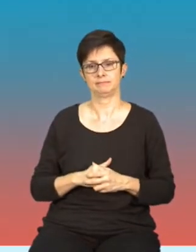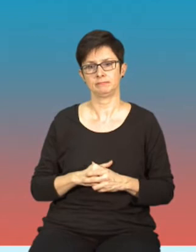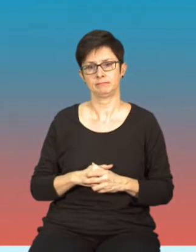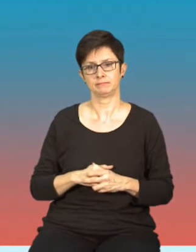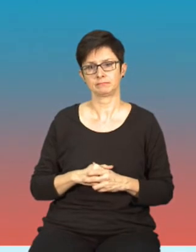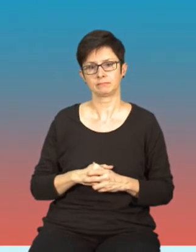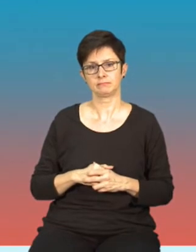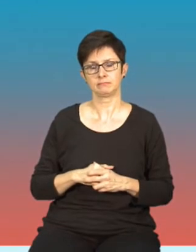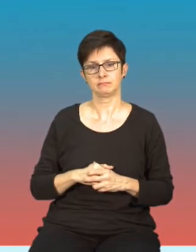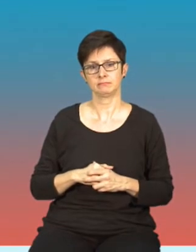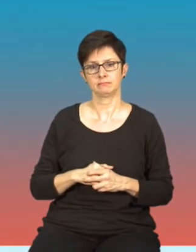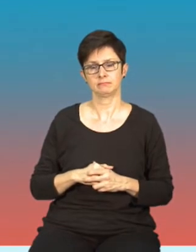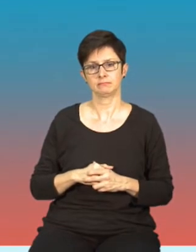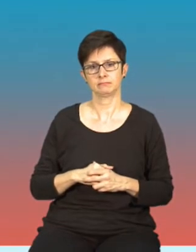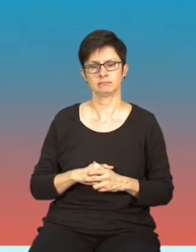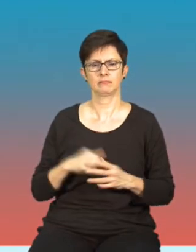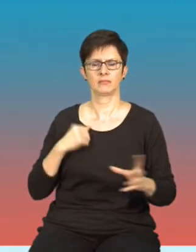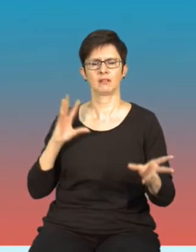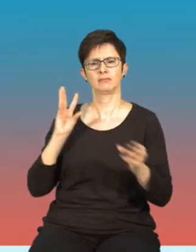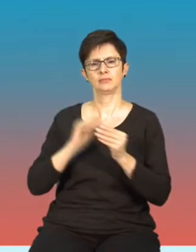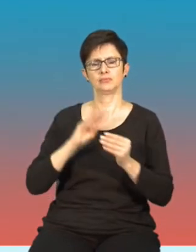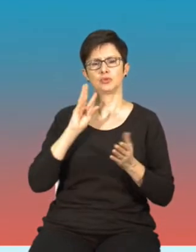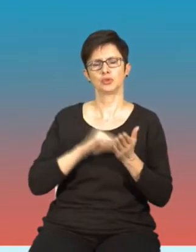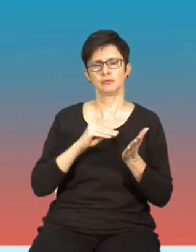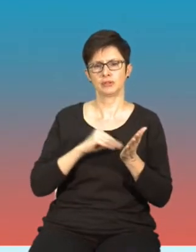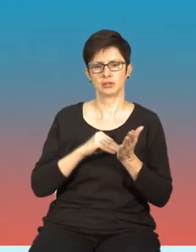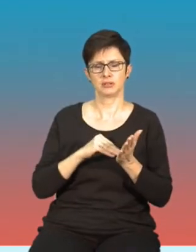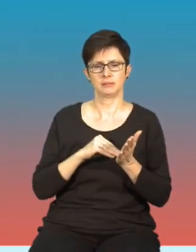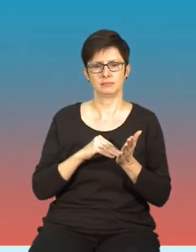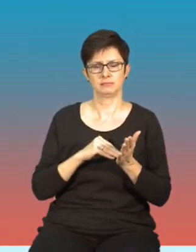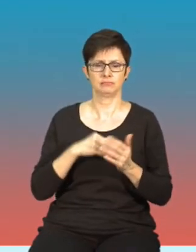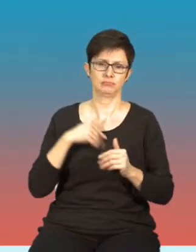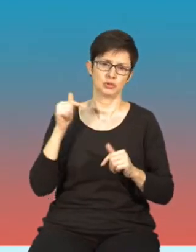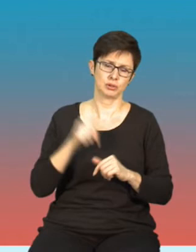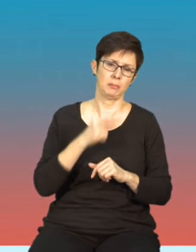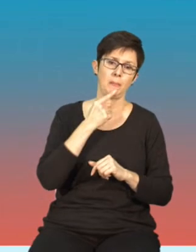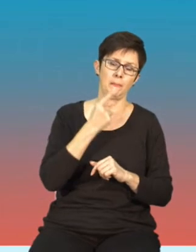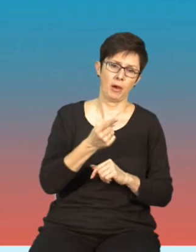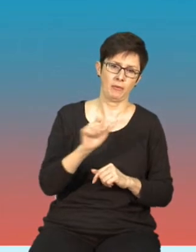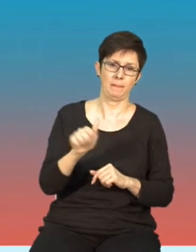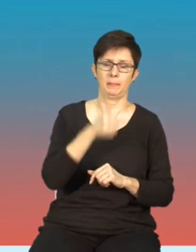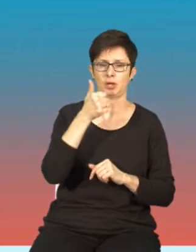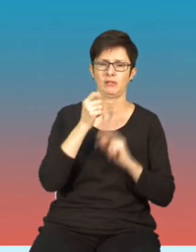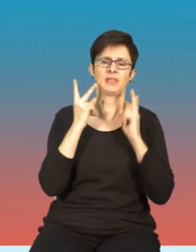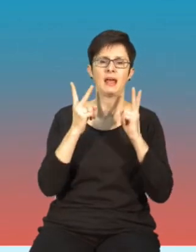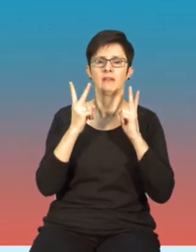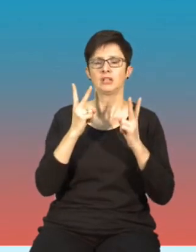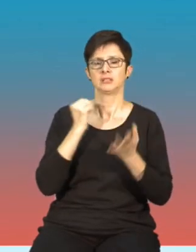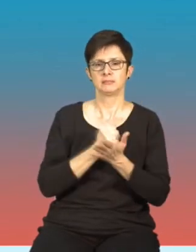W oparciu o dotychczasowe doświadczenia należy powiedzieć, że pierwszą i kluczową rzeczą